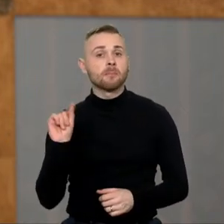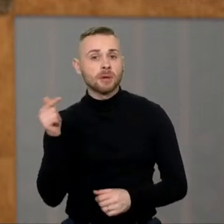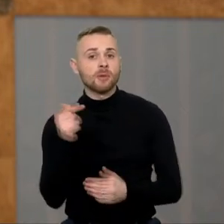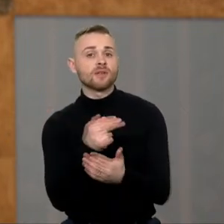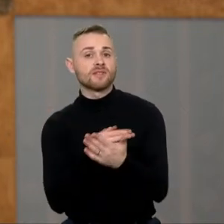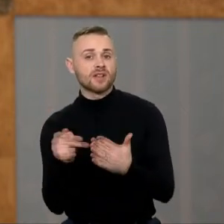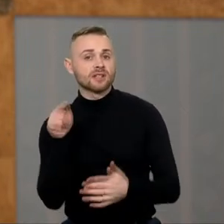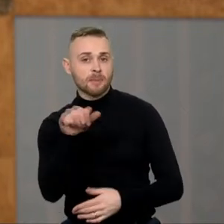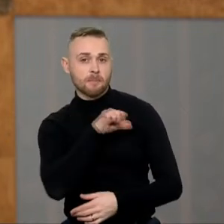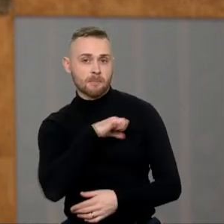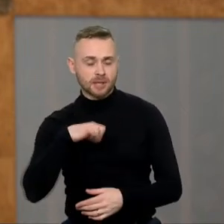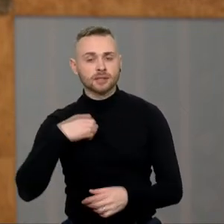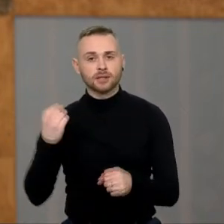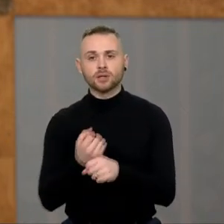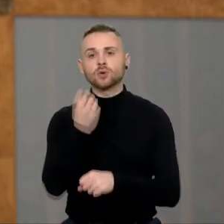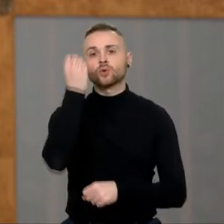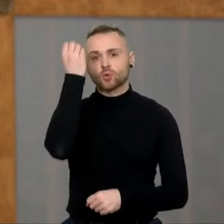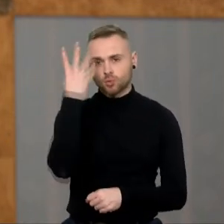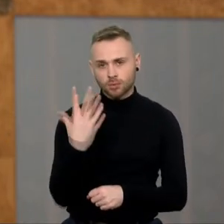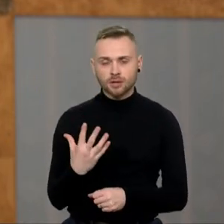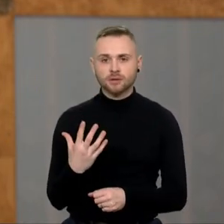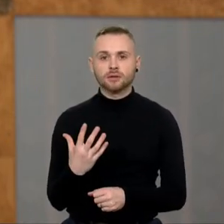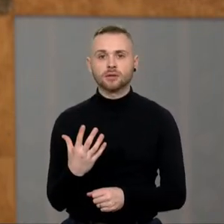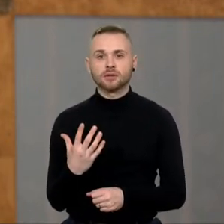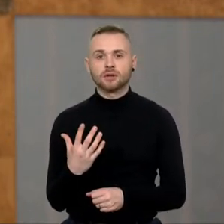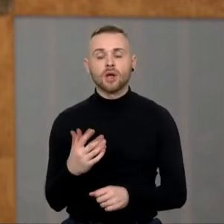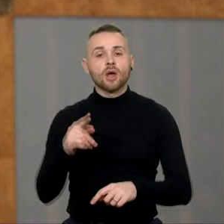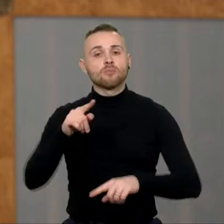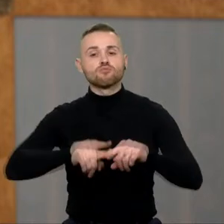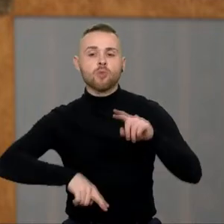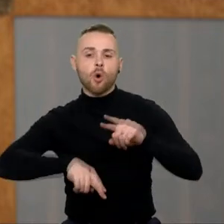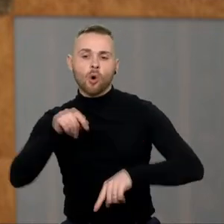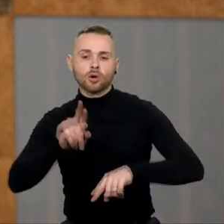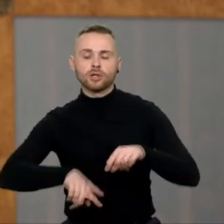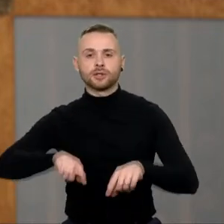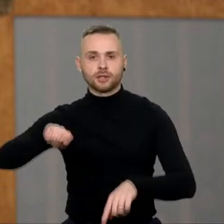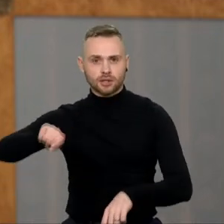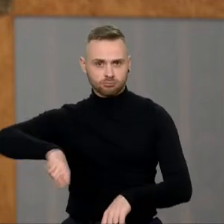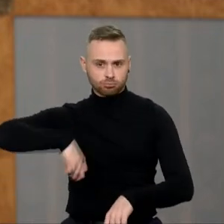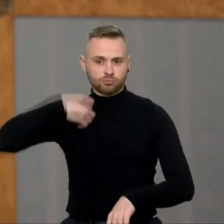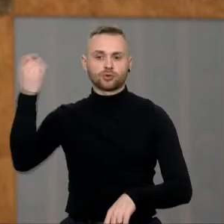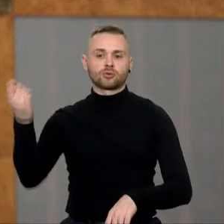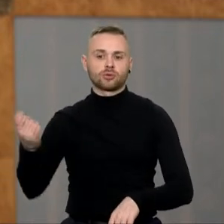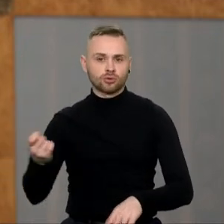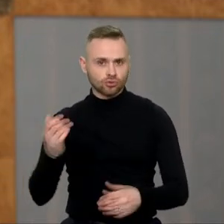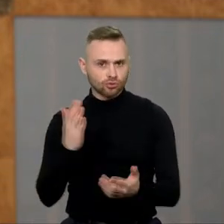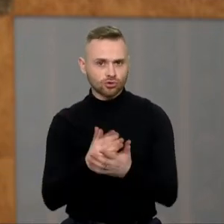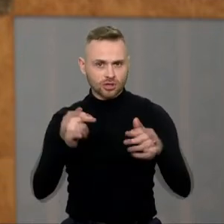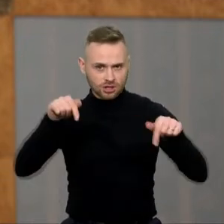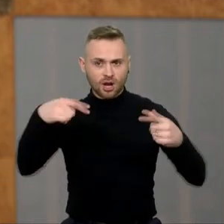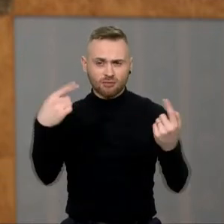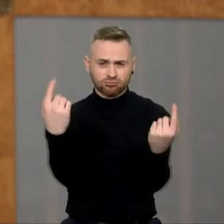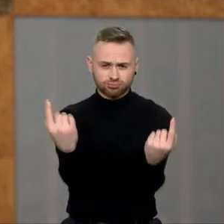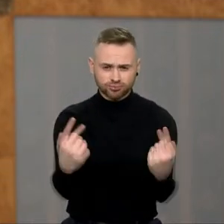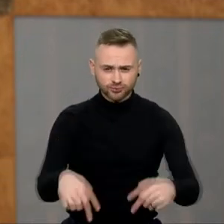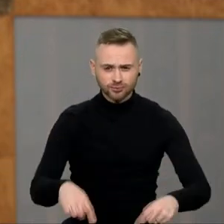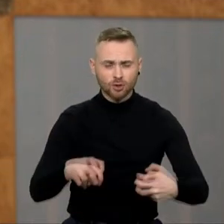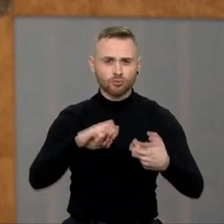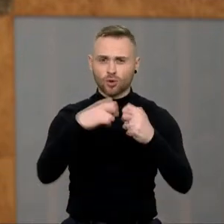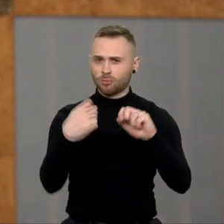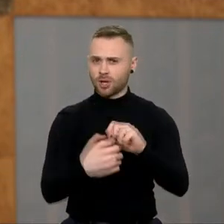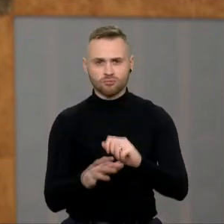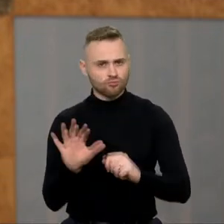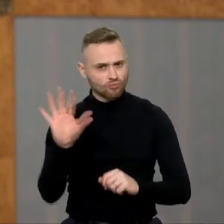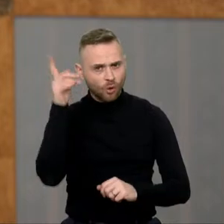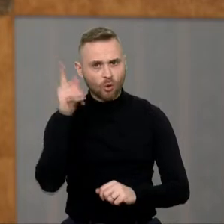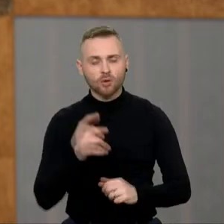kokią didžiulę reputacinę ir politinę žalą jis daro nepasitraukdamas iš Rusijos. Ir, man